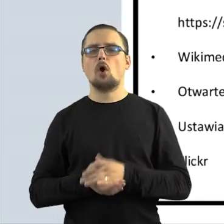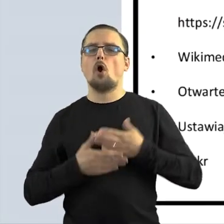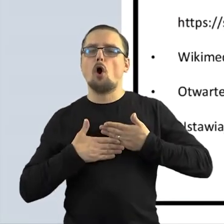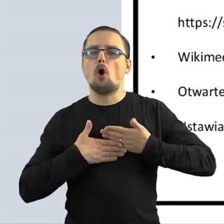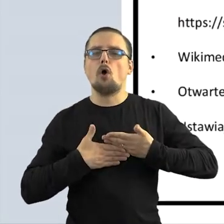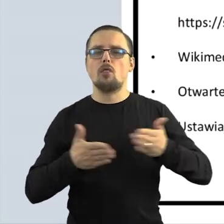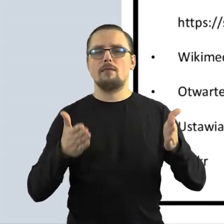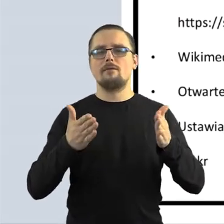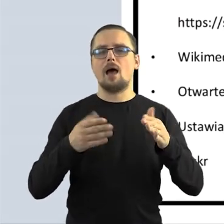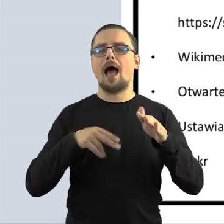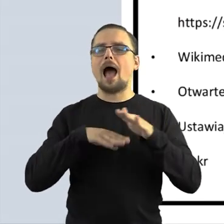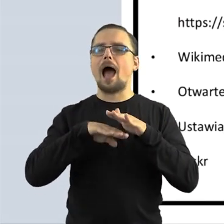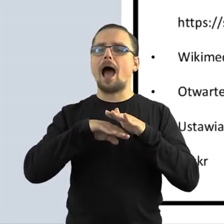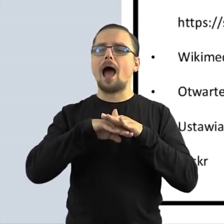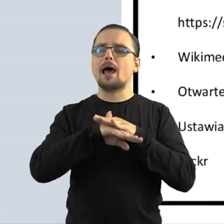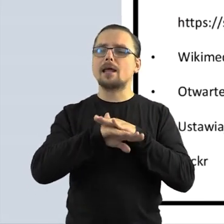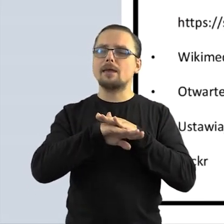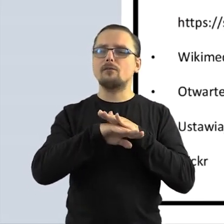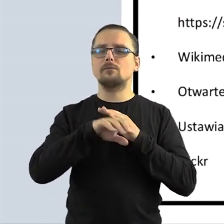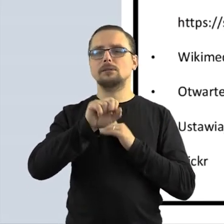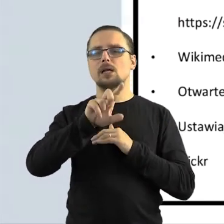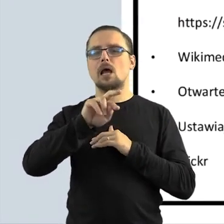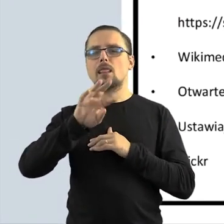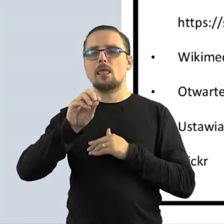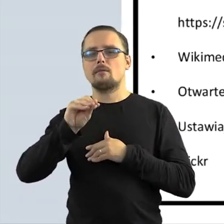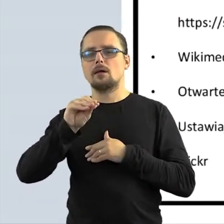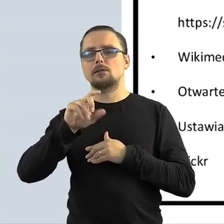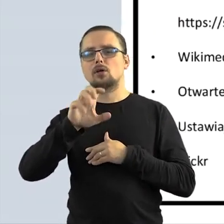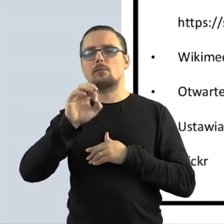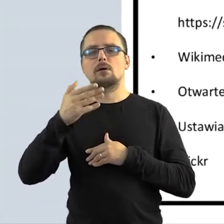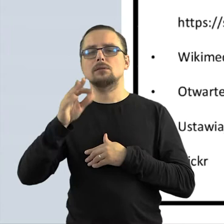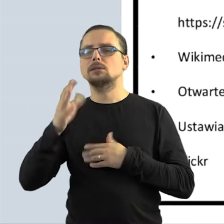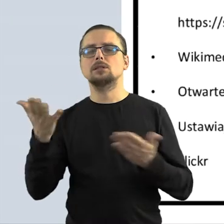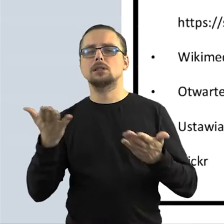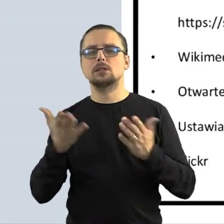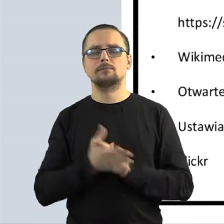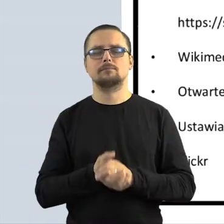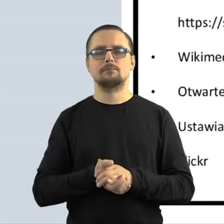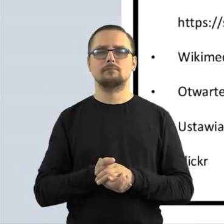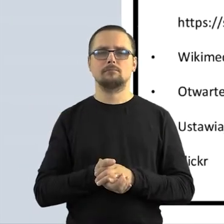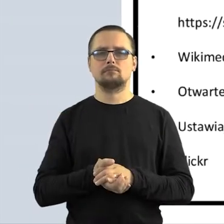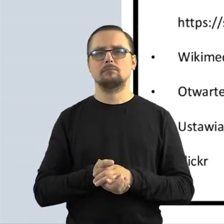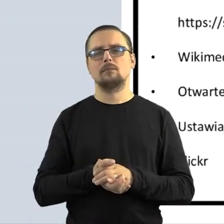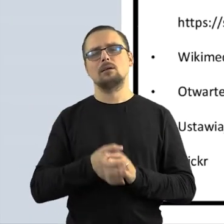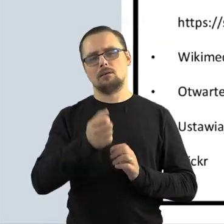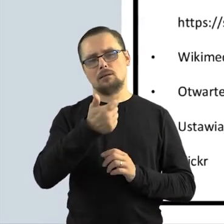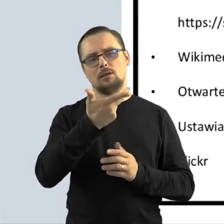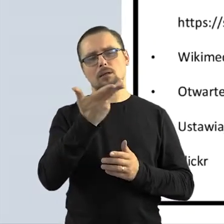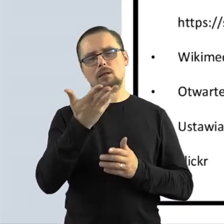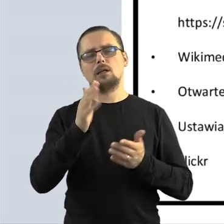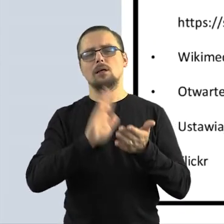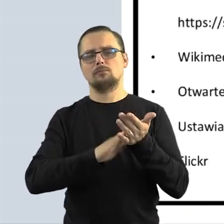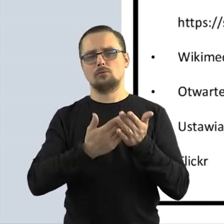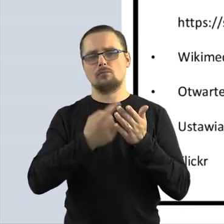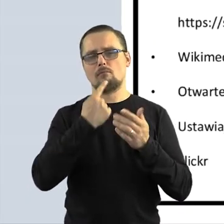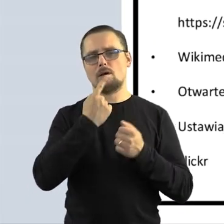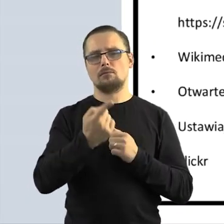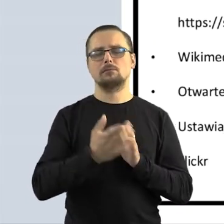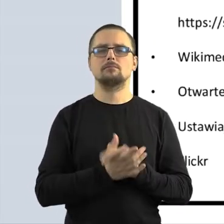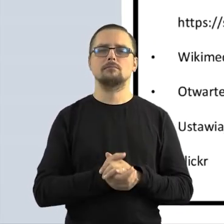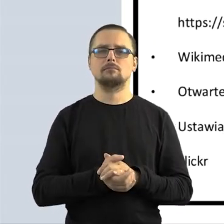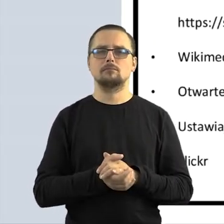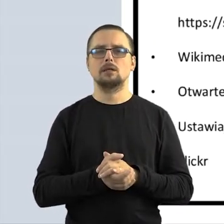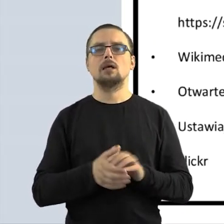otwarte zasoby na licencjach Creative Commons w internecie i tutaj też dla Państwa parę przykładów. Po pierwsze jest to